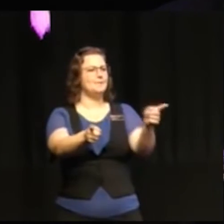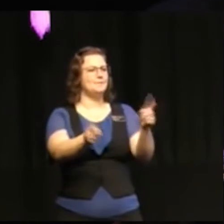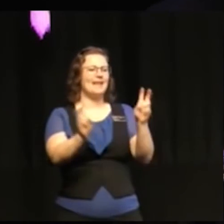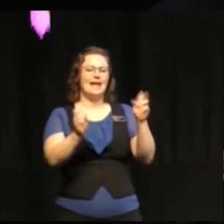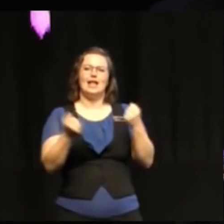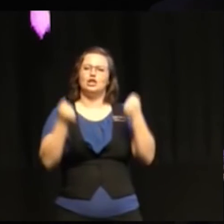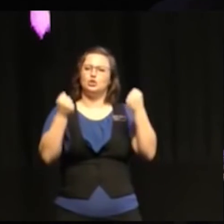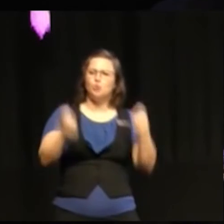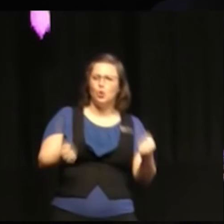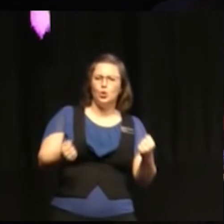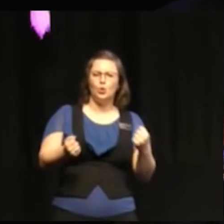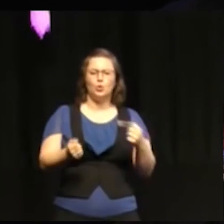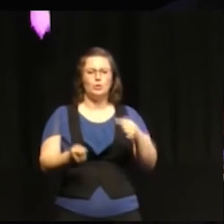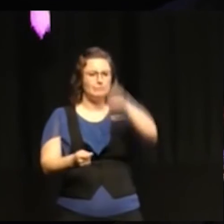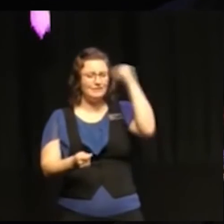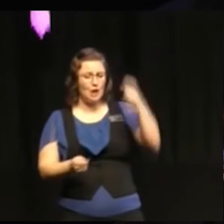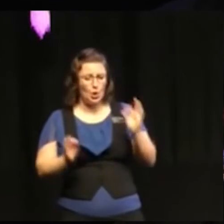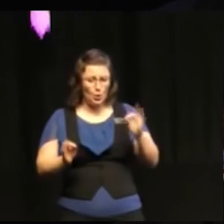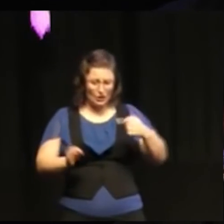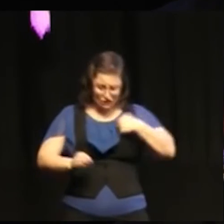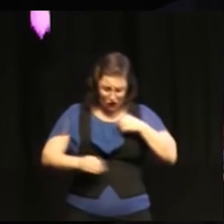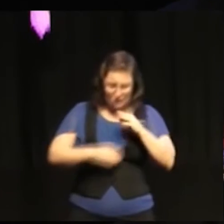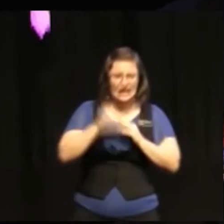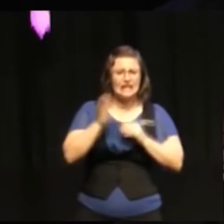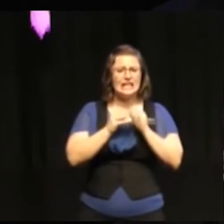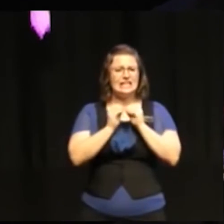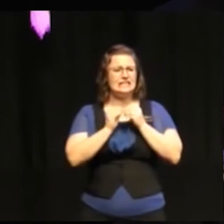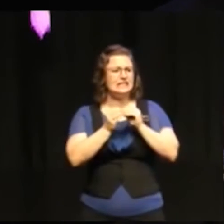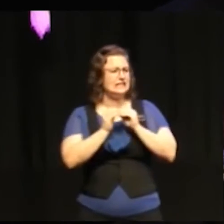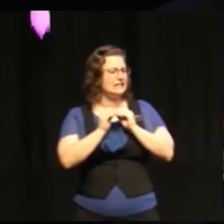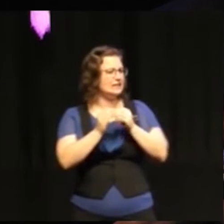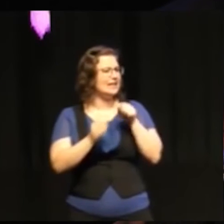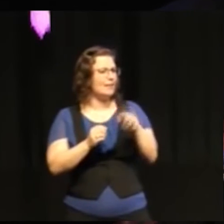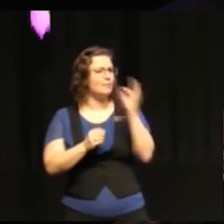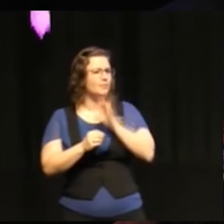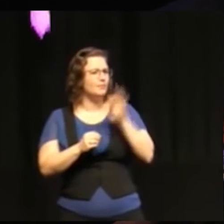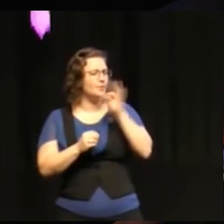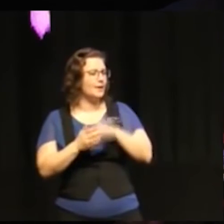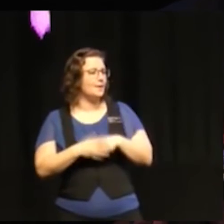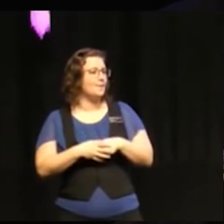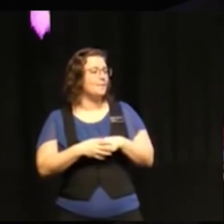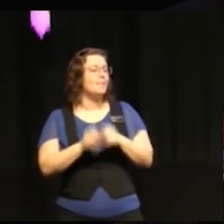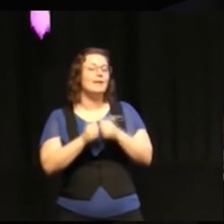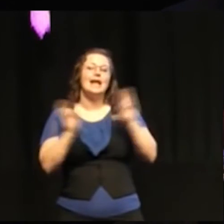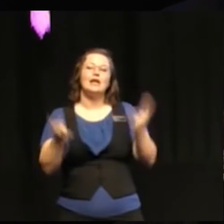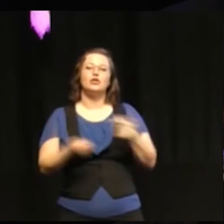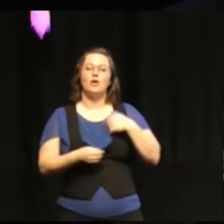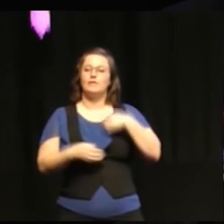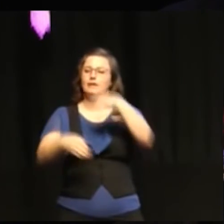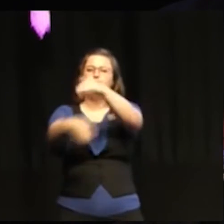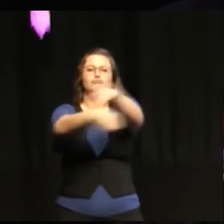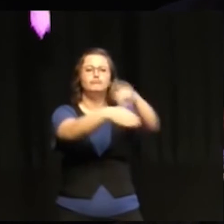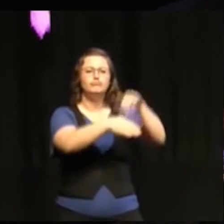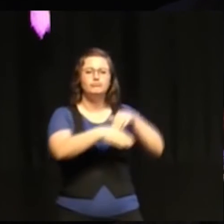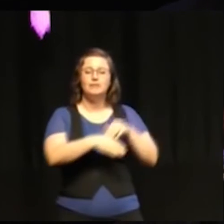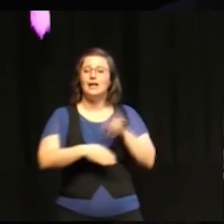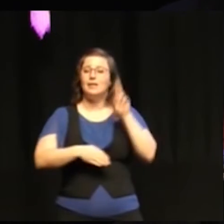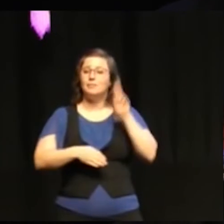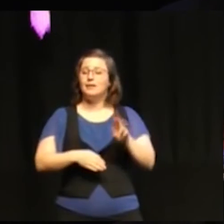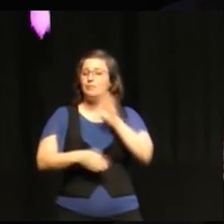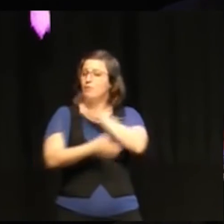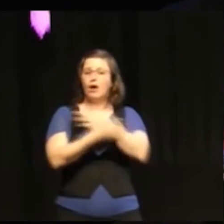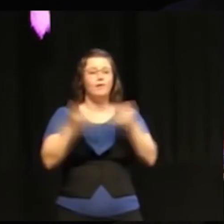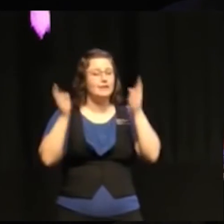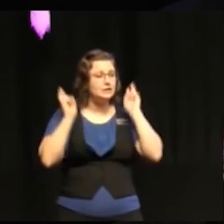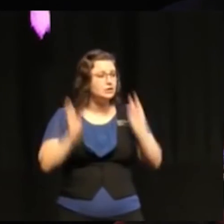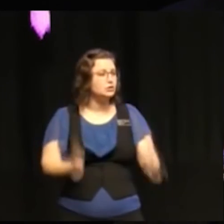tungt och lite komplicerat och hur ska vi tas an detta och sådär. Men jag skulle vilja ändå skicka ett budskap att det behöver inte vara så